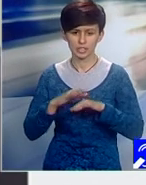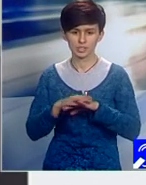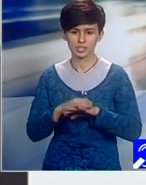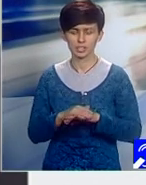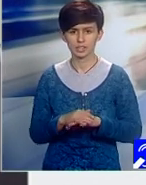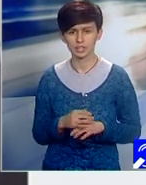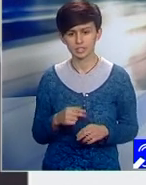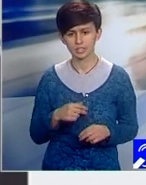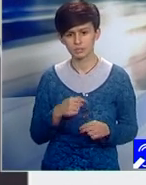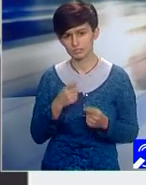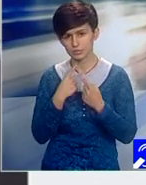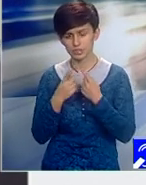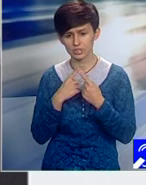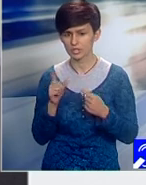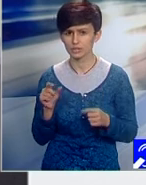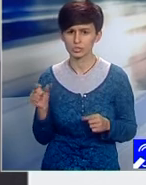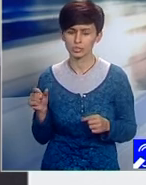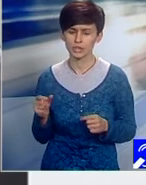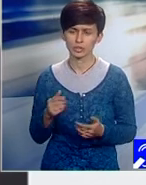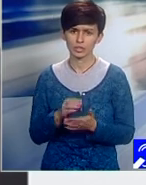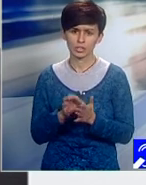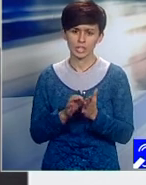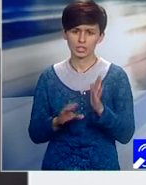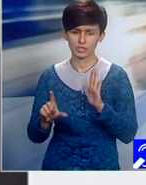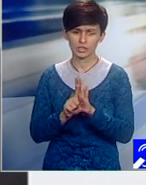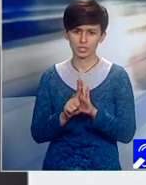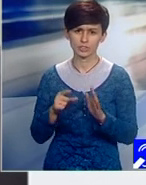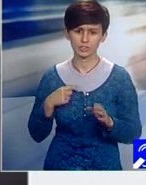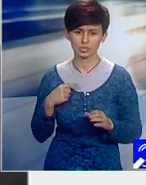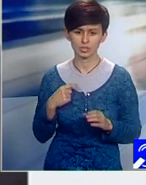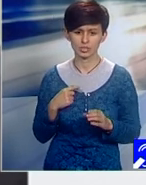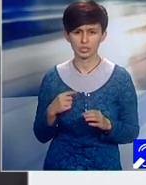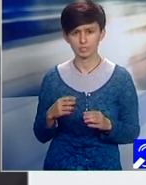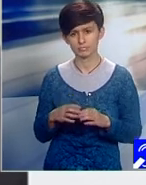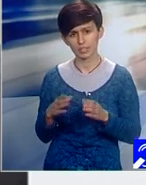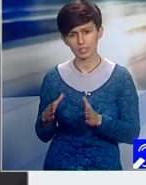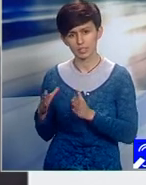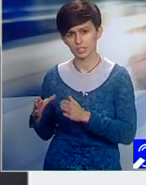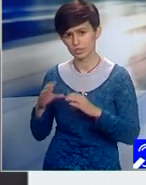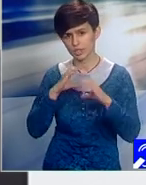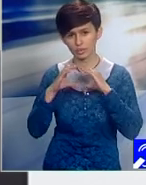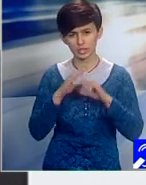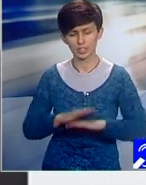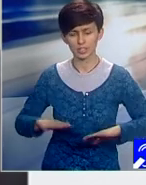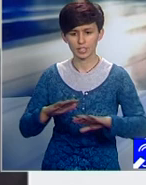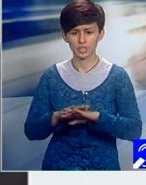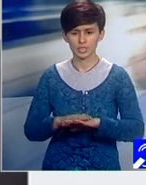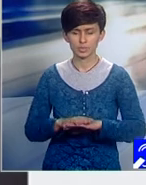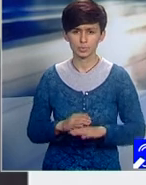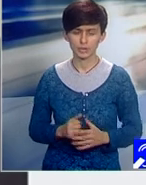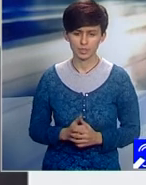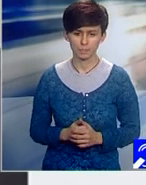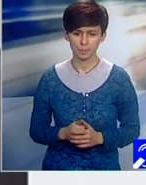nu sunt subiectul vreunui articol de lege. Ele intră în marea categorie a comunicării în spațiu public. Ce nu ai voie să faci în spațiu public,